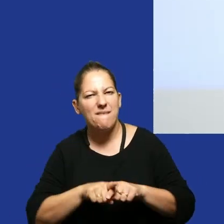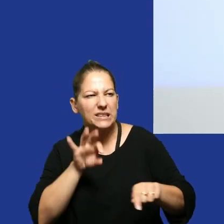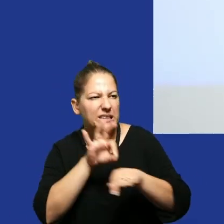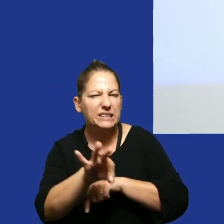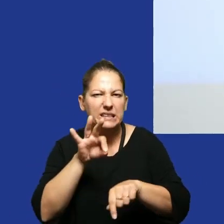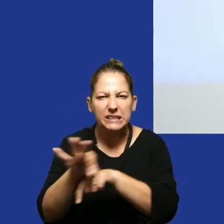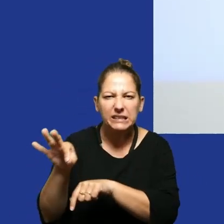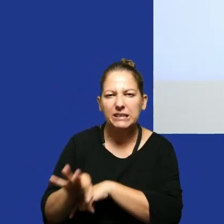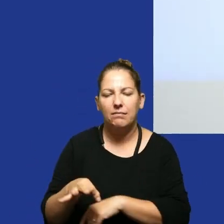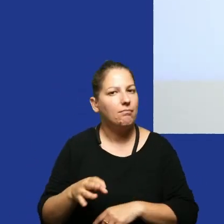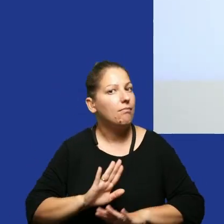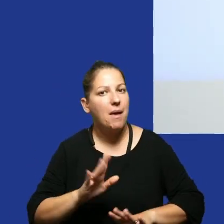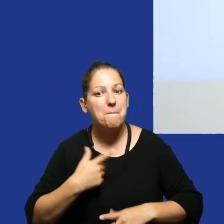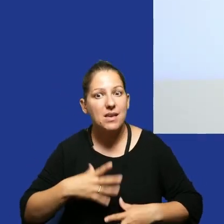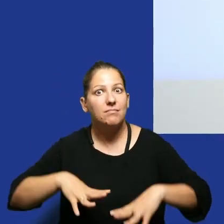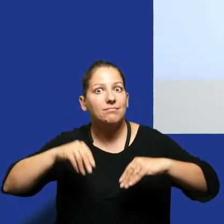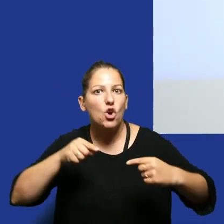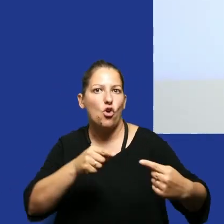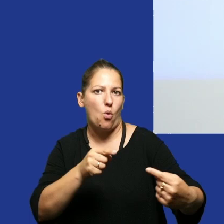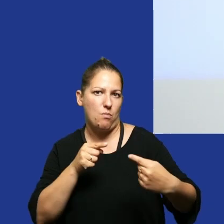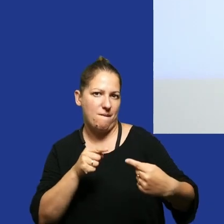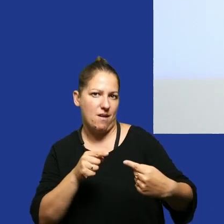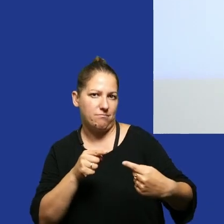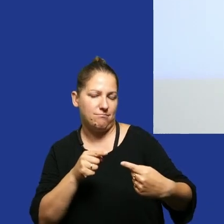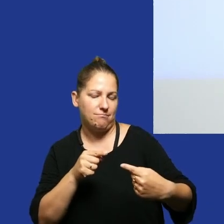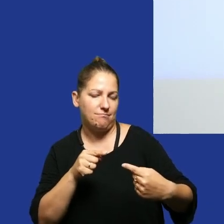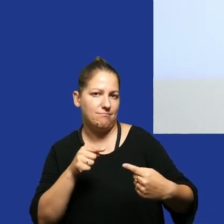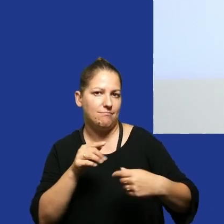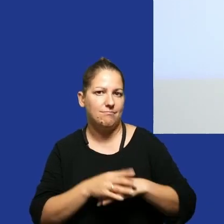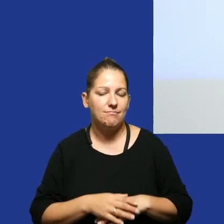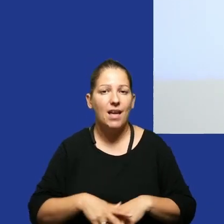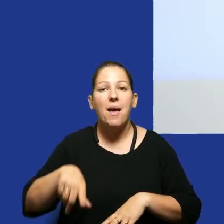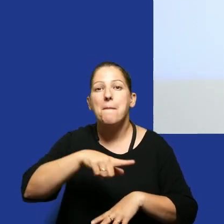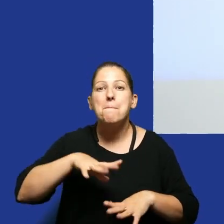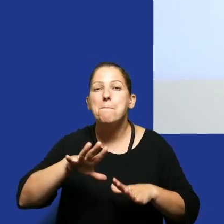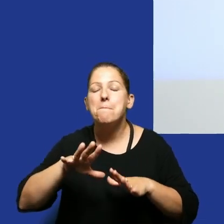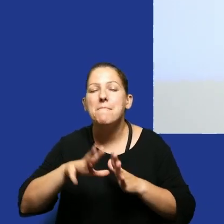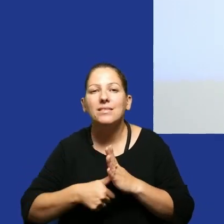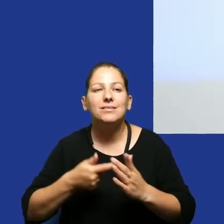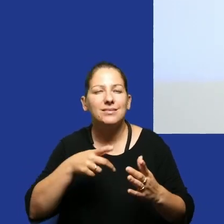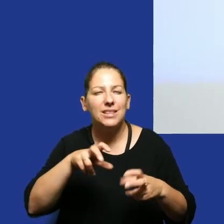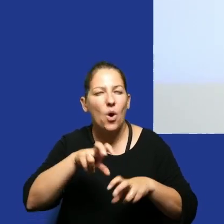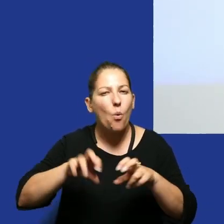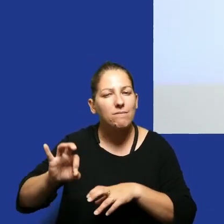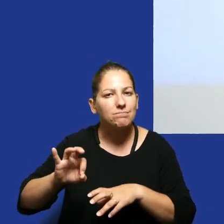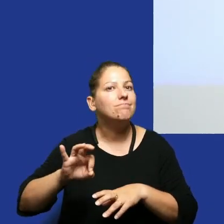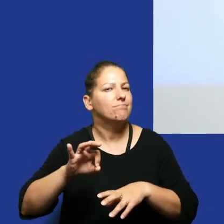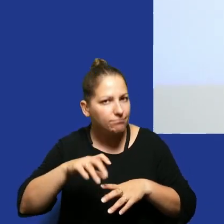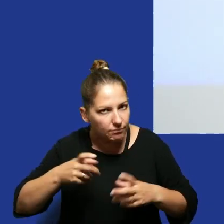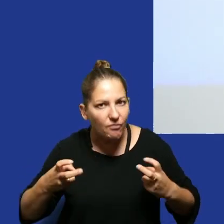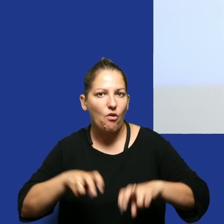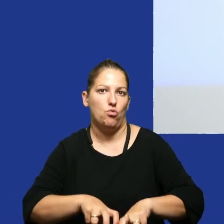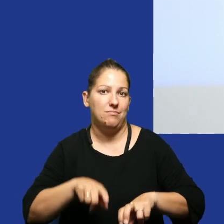dręczą my zaczynamy od rozmowy ruchy miejskie zaczynają od rozmowy tworzymy